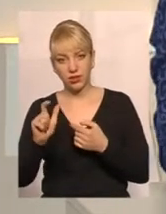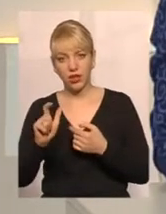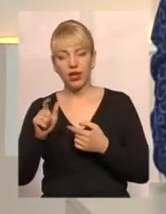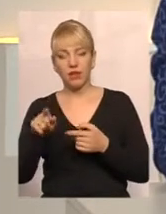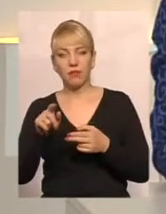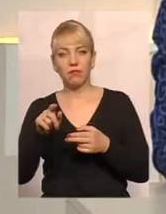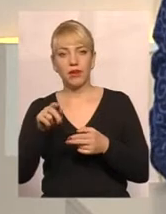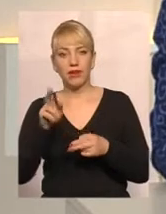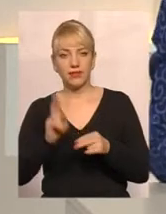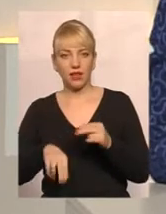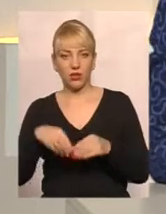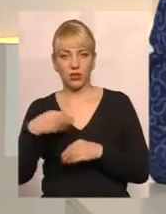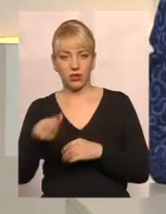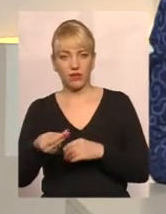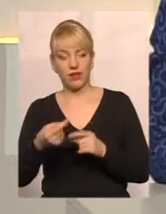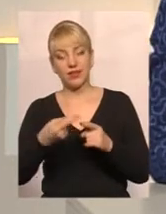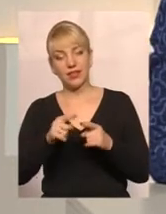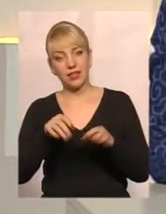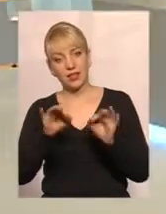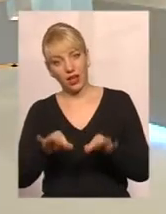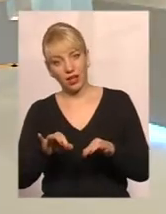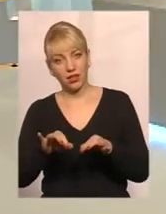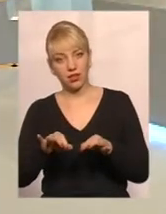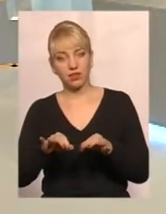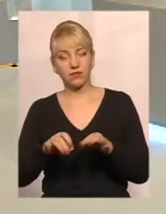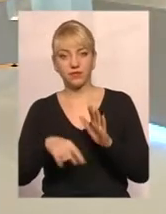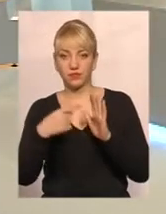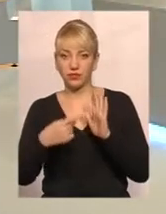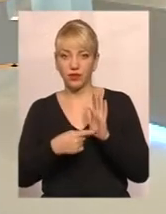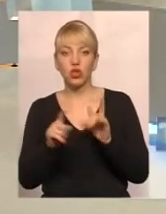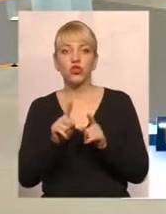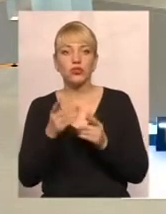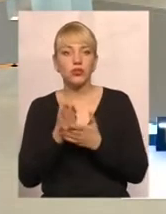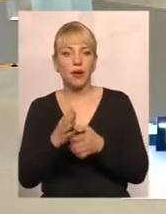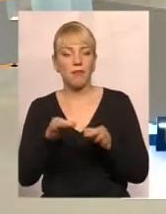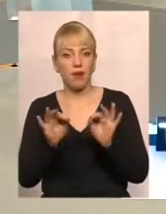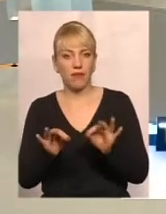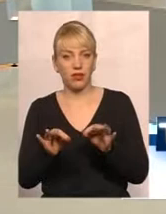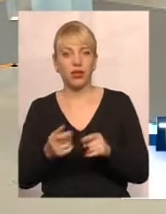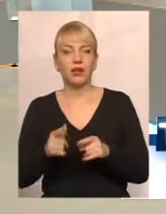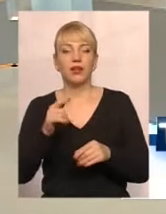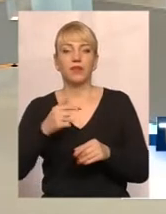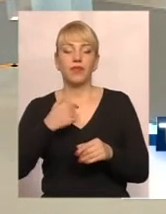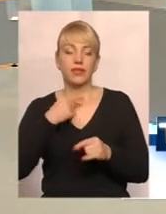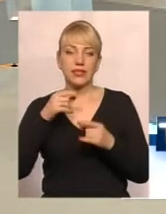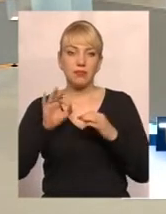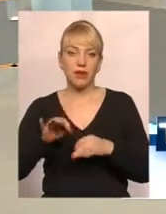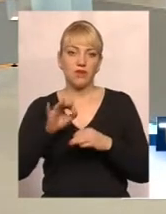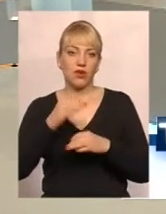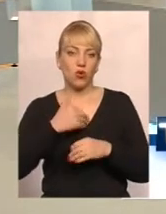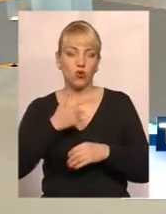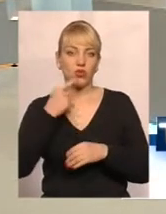перестануть надавати. Чи так це і що є насправді? Насправді я хочу зазначити лише